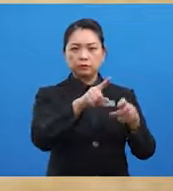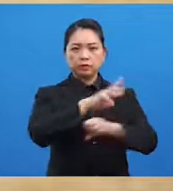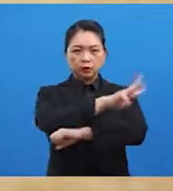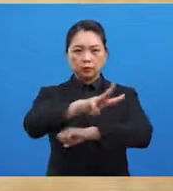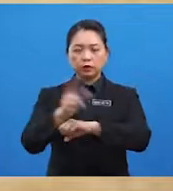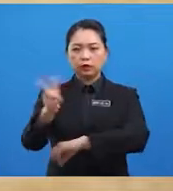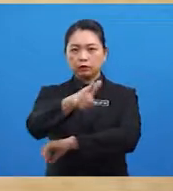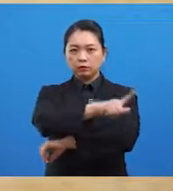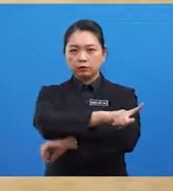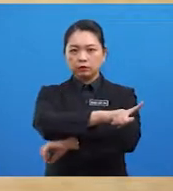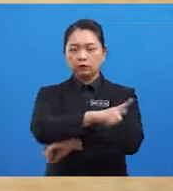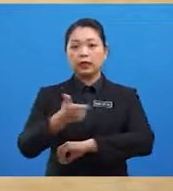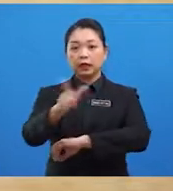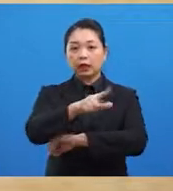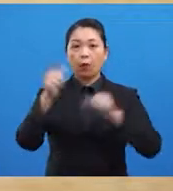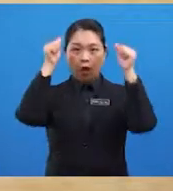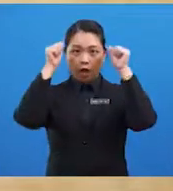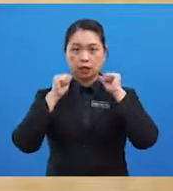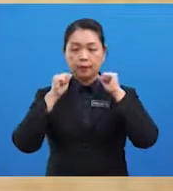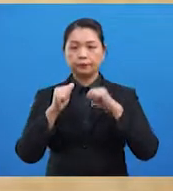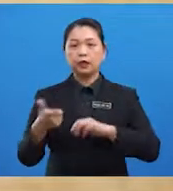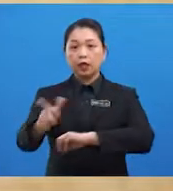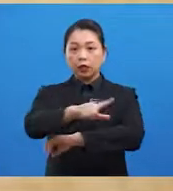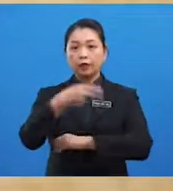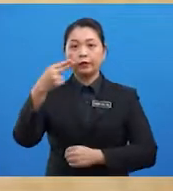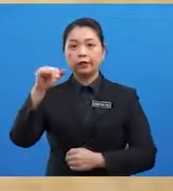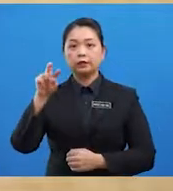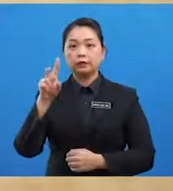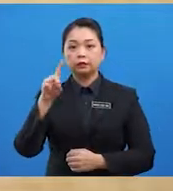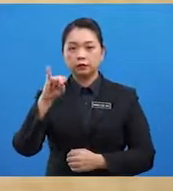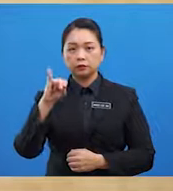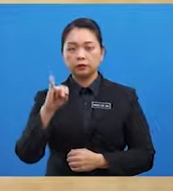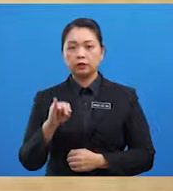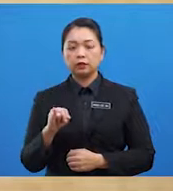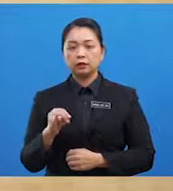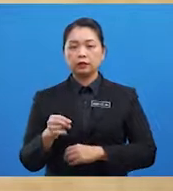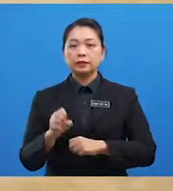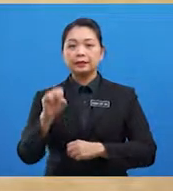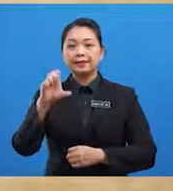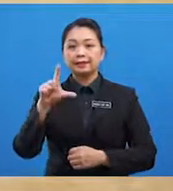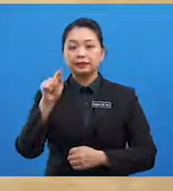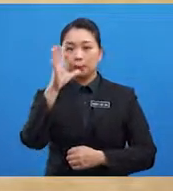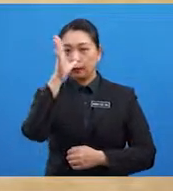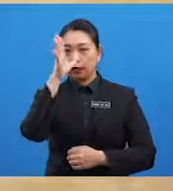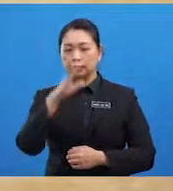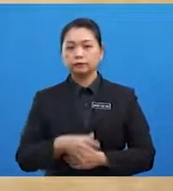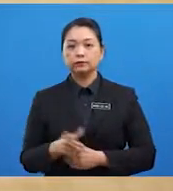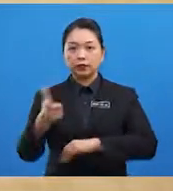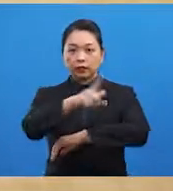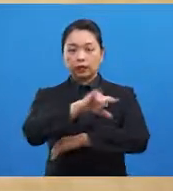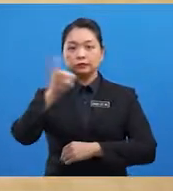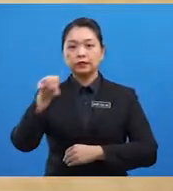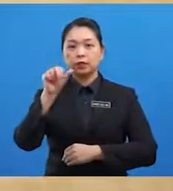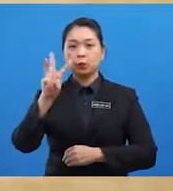Laut Arab Laut Hindi Selat Melaka Laut